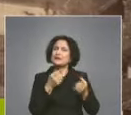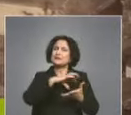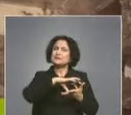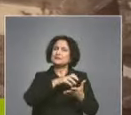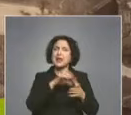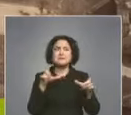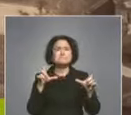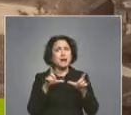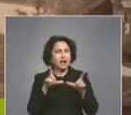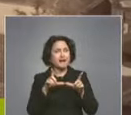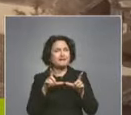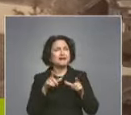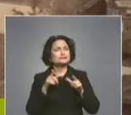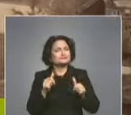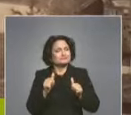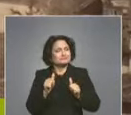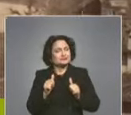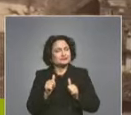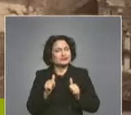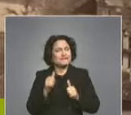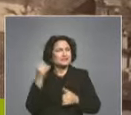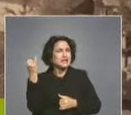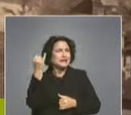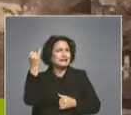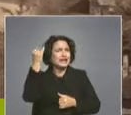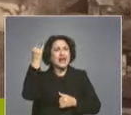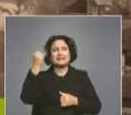-ревностните защитници на идеята за независимост.